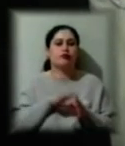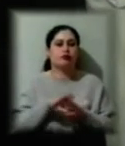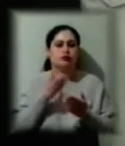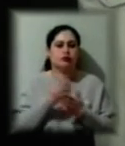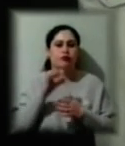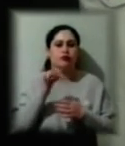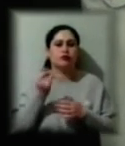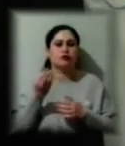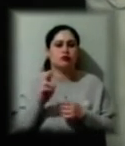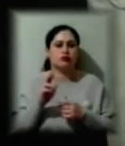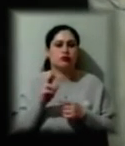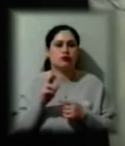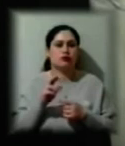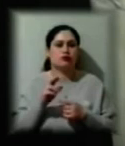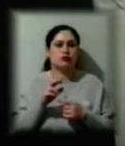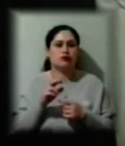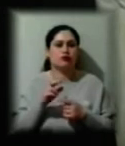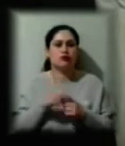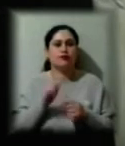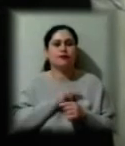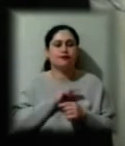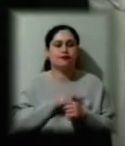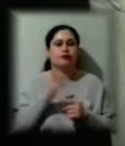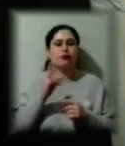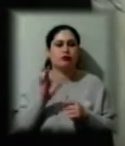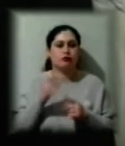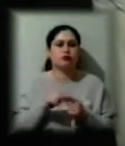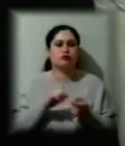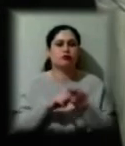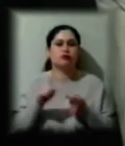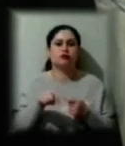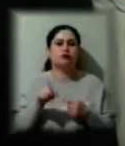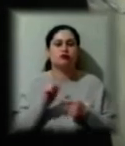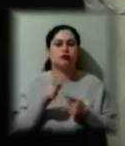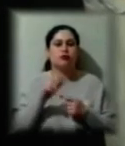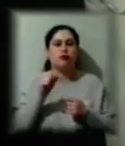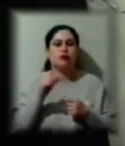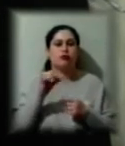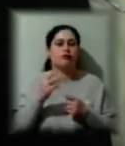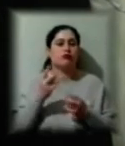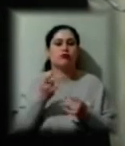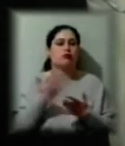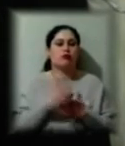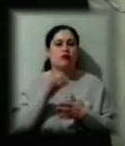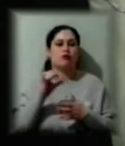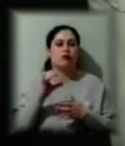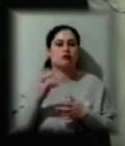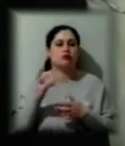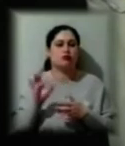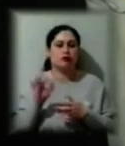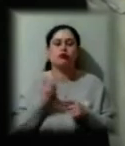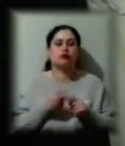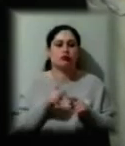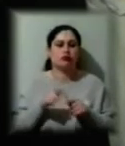роботу, але в зв'язку з тим, що паливо не є таким качественним і привело до